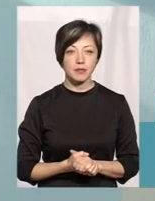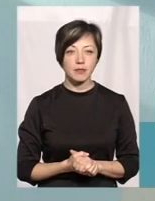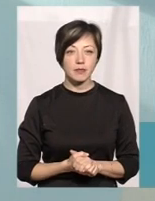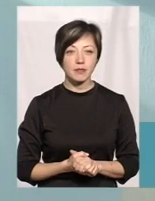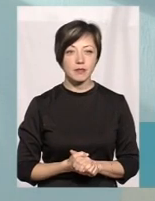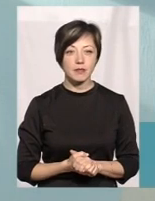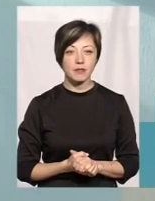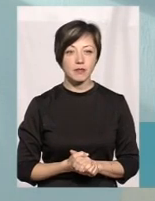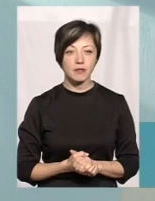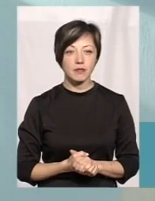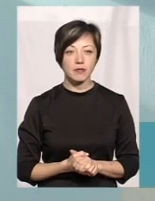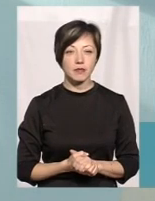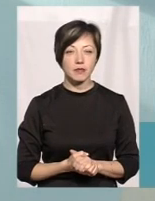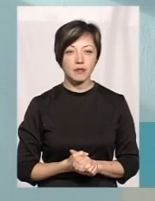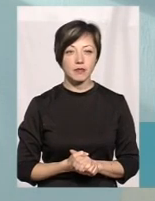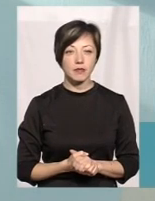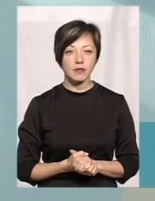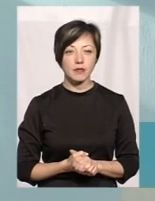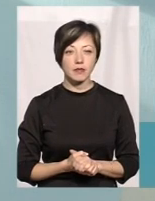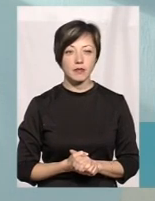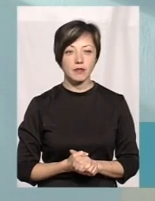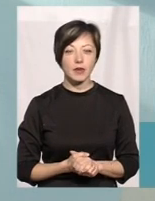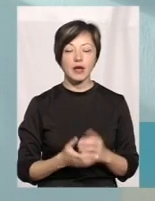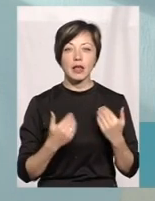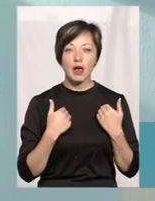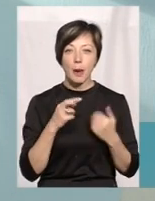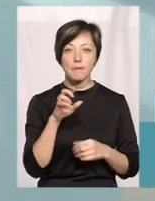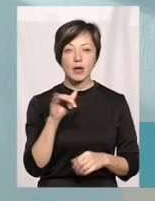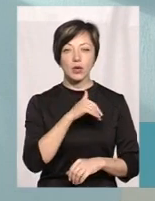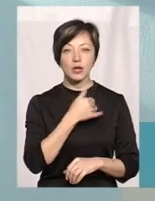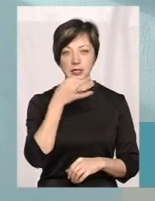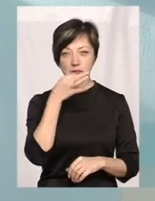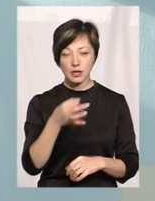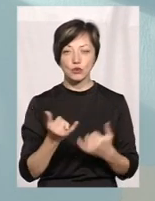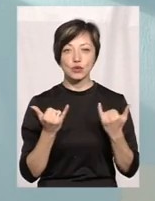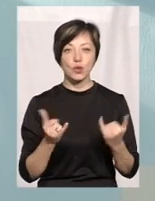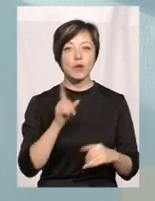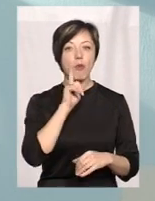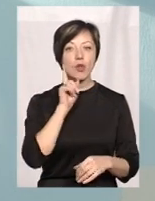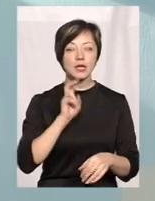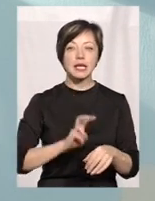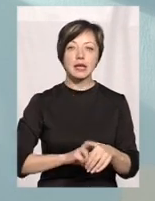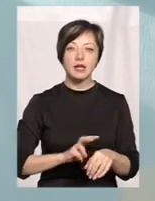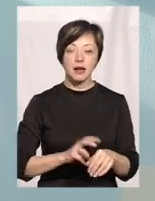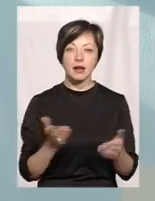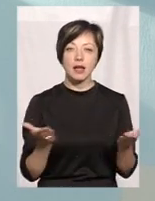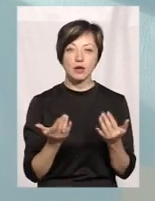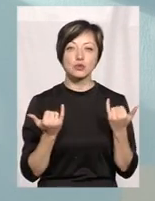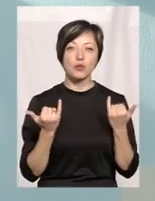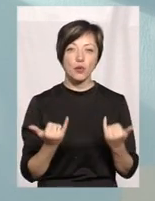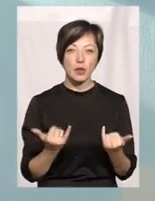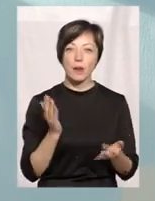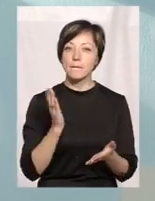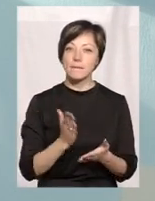Ну, я б хотіла сказати, що сьогодні молодий лікар, який сьогодні